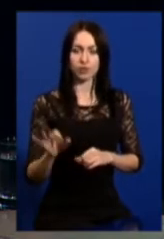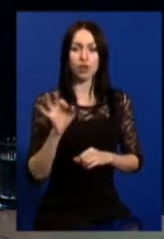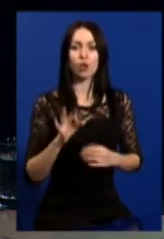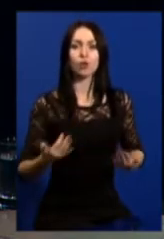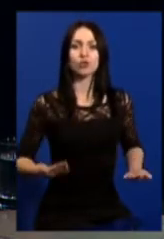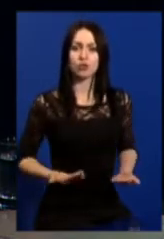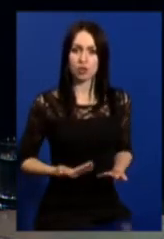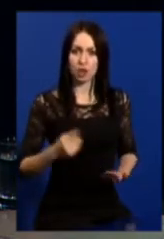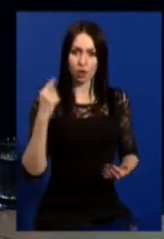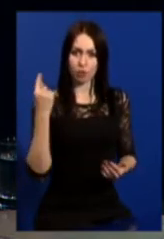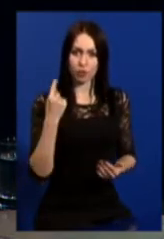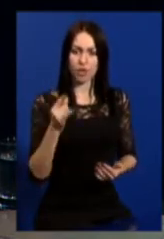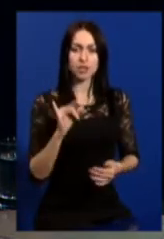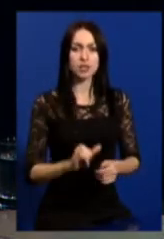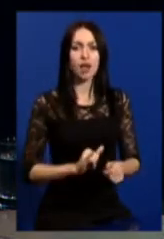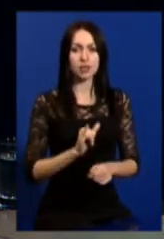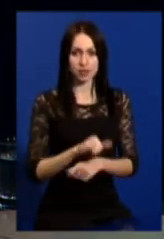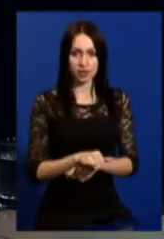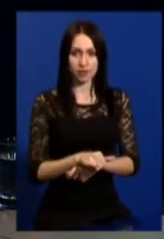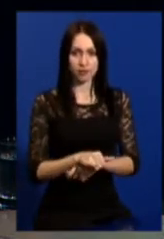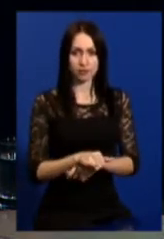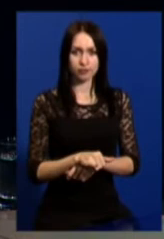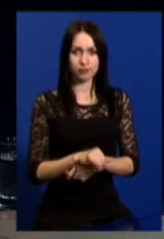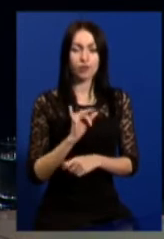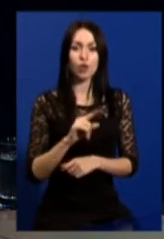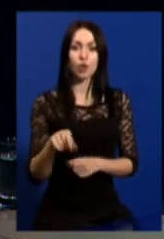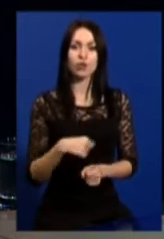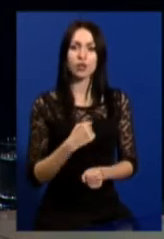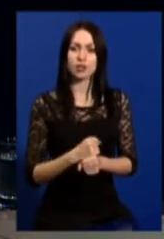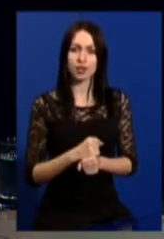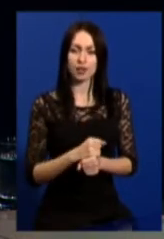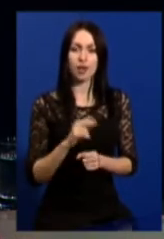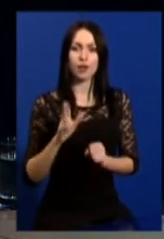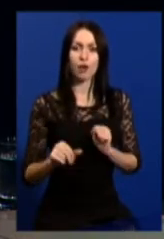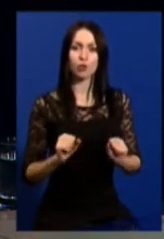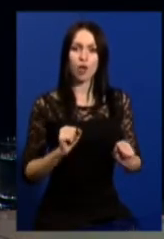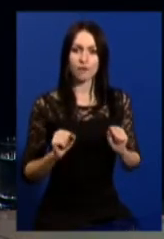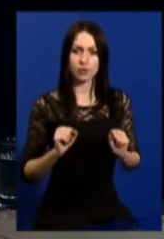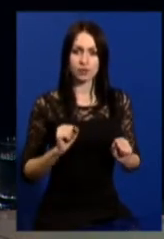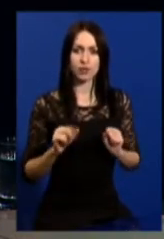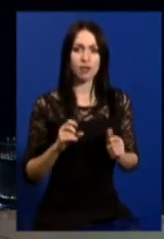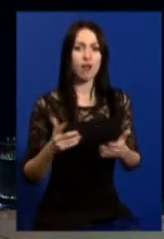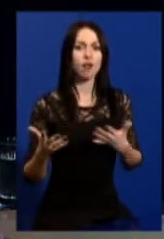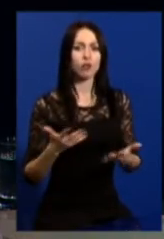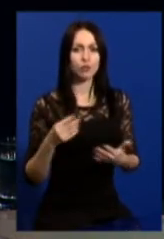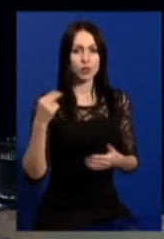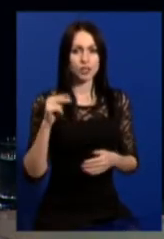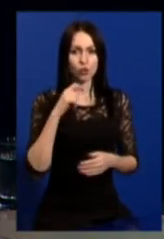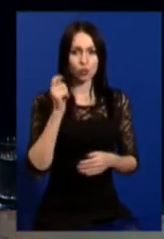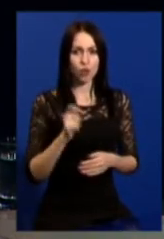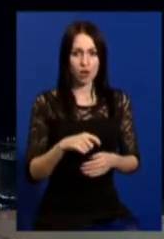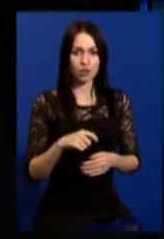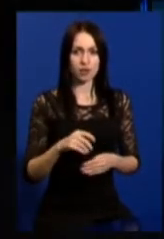мешканців області і гостей. І вона робить, як керівник, на яку президент України